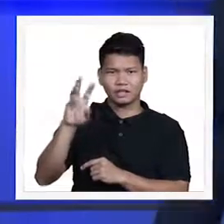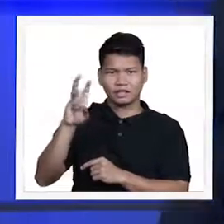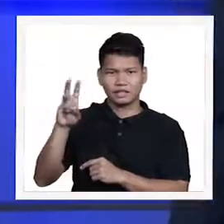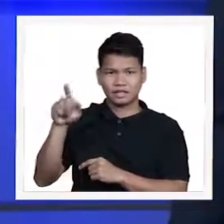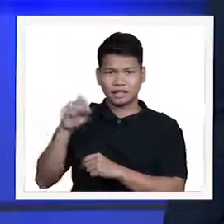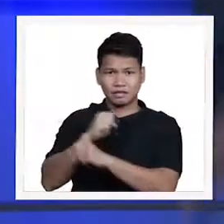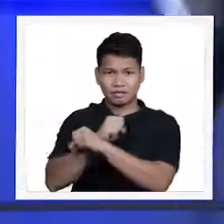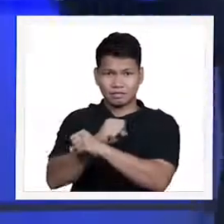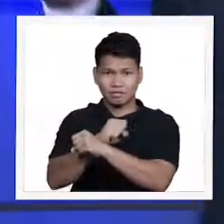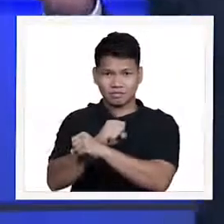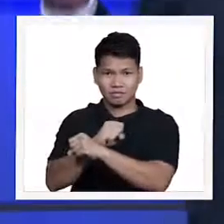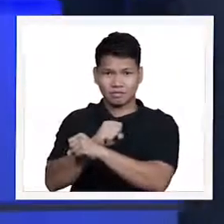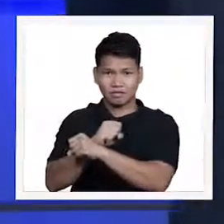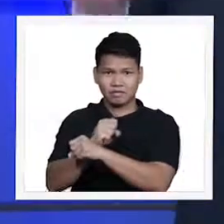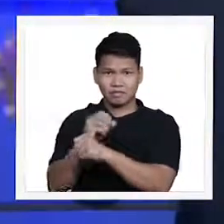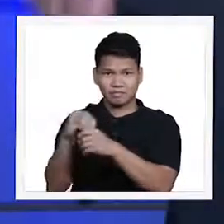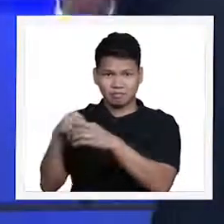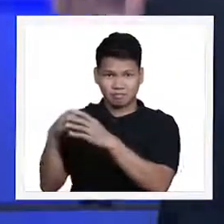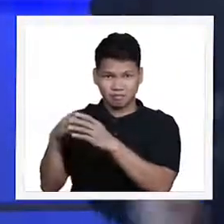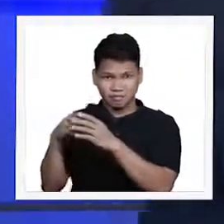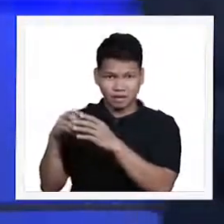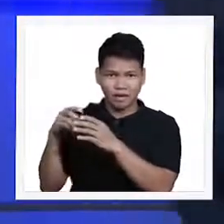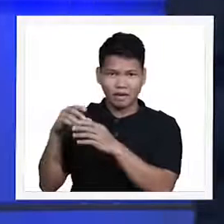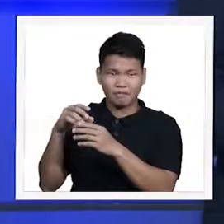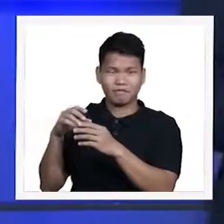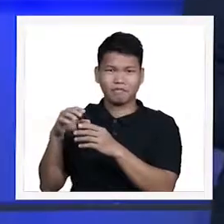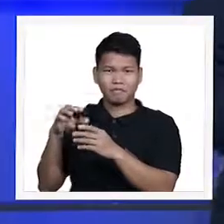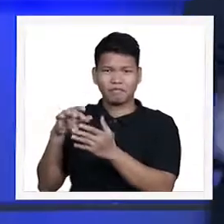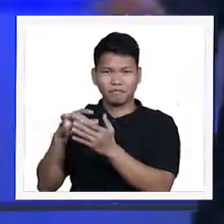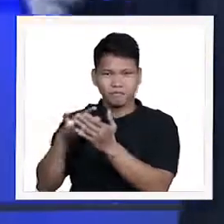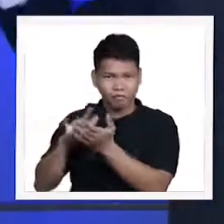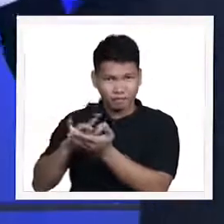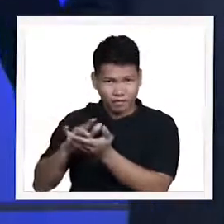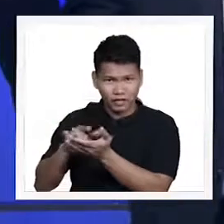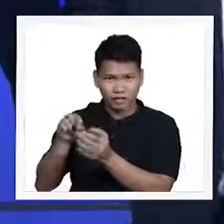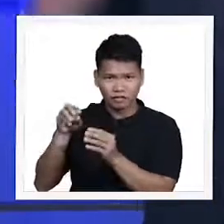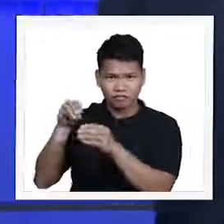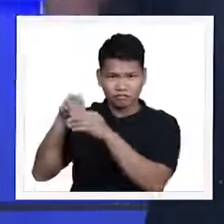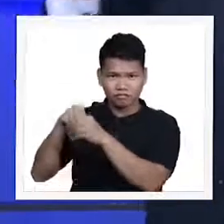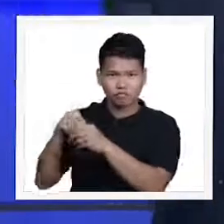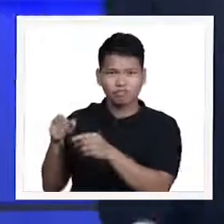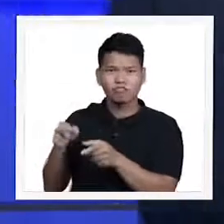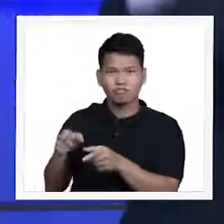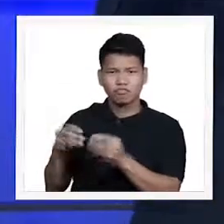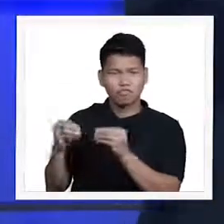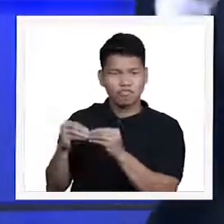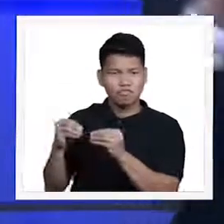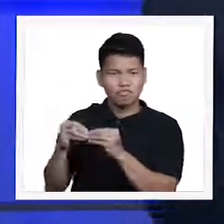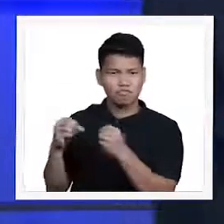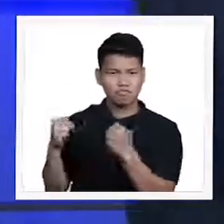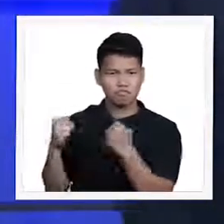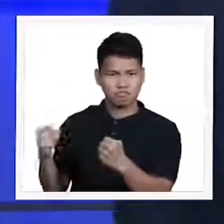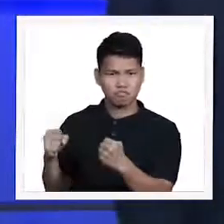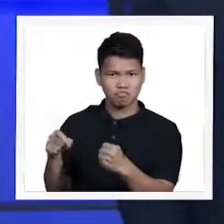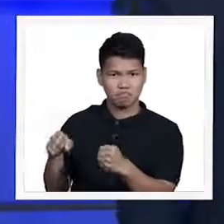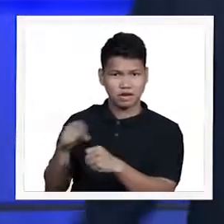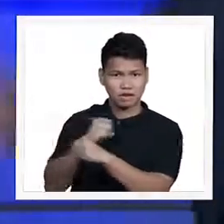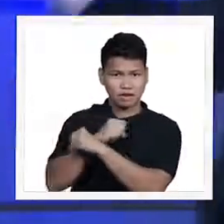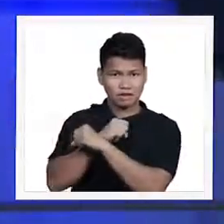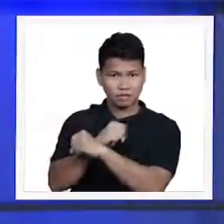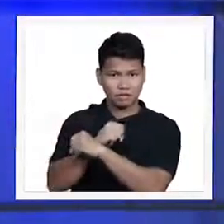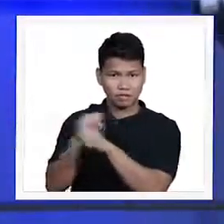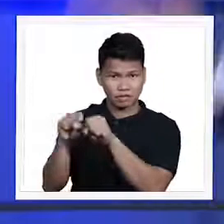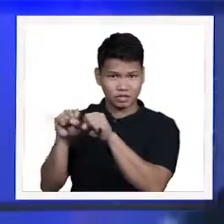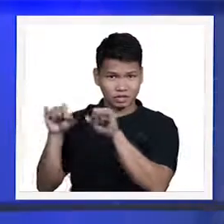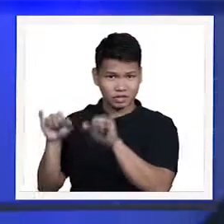disease. So, mayroon pong positive effect. Mas malakas yung immune system ng isang tao na